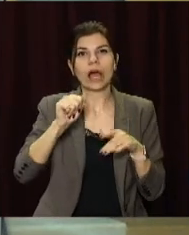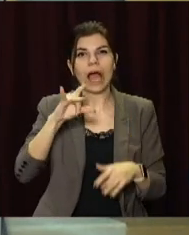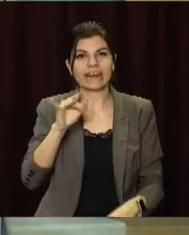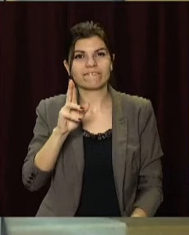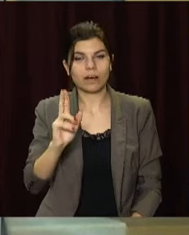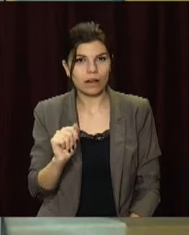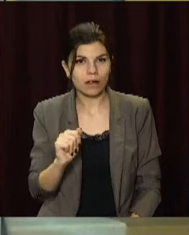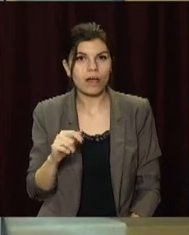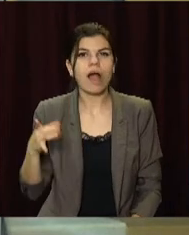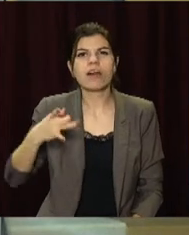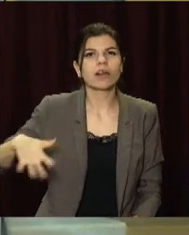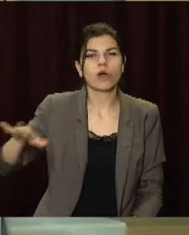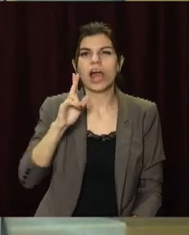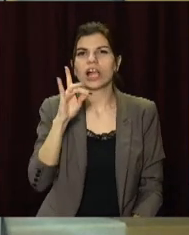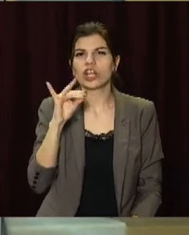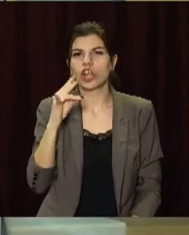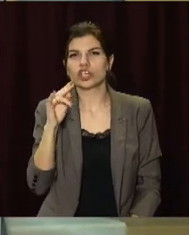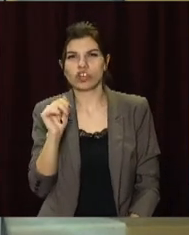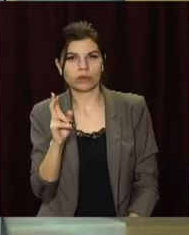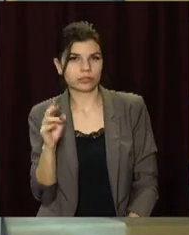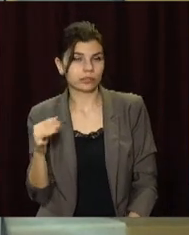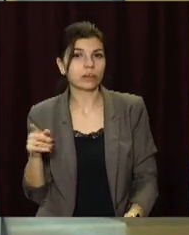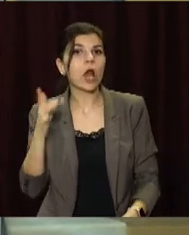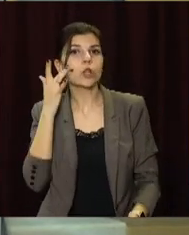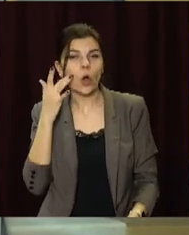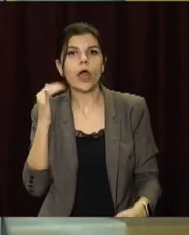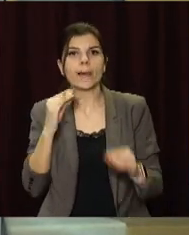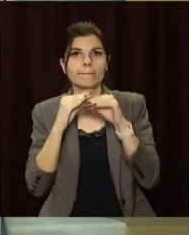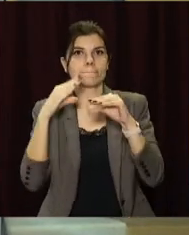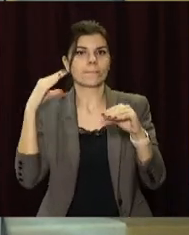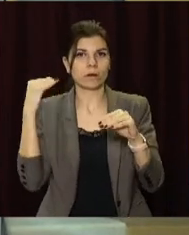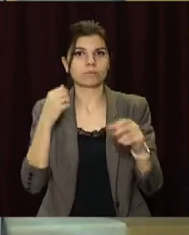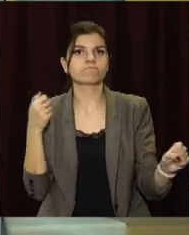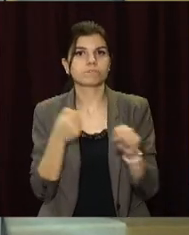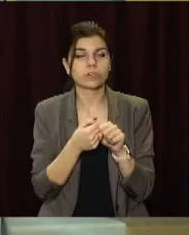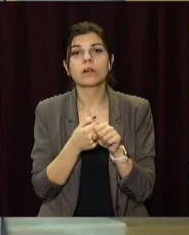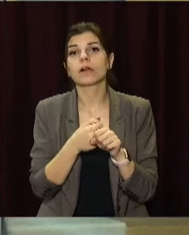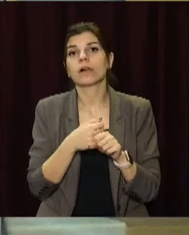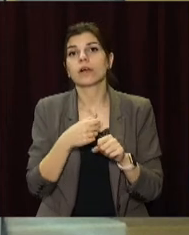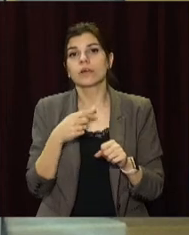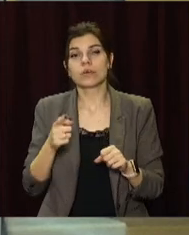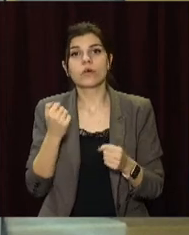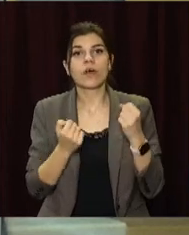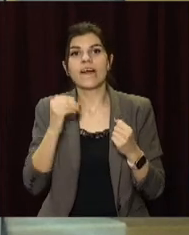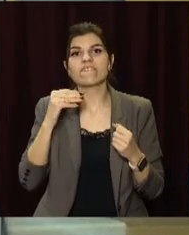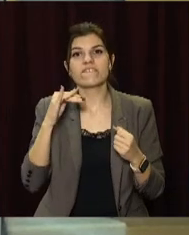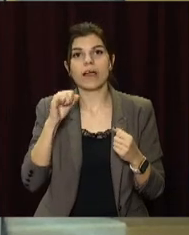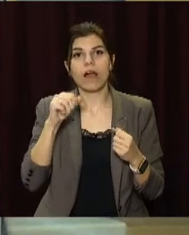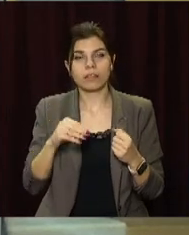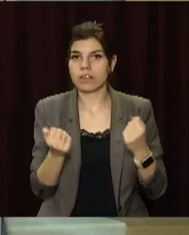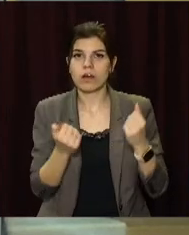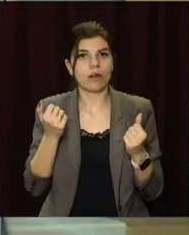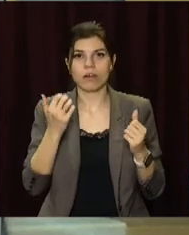Криничанського району. Там зіштовхнулися легковик та міні-вен. За інформацією, рятувальників водії автомобіля «Фіат» не